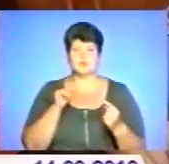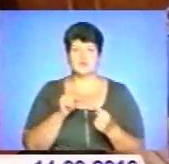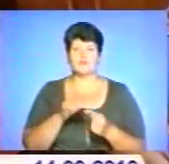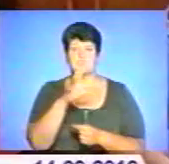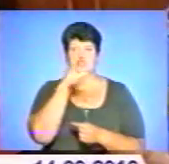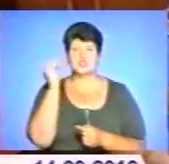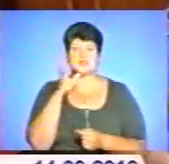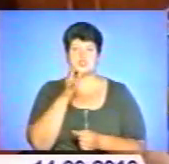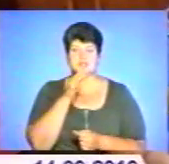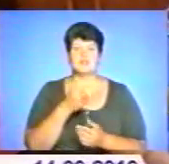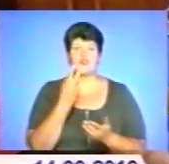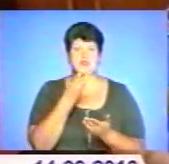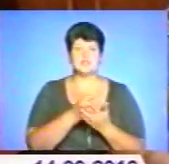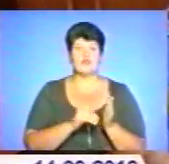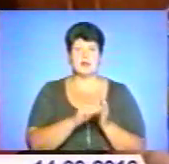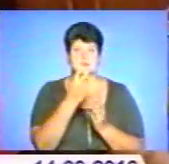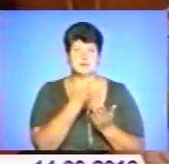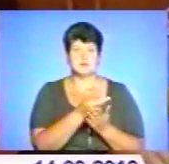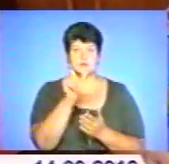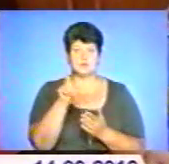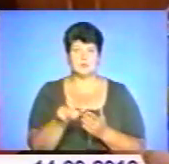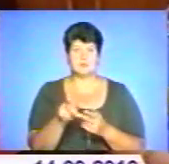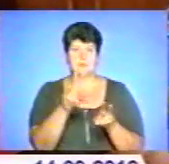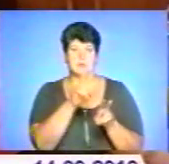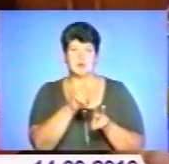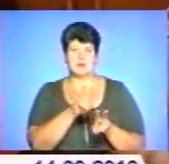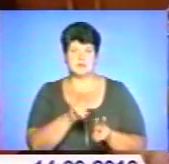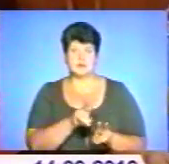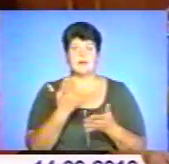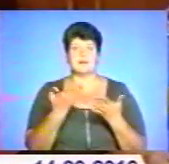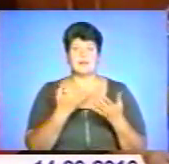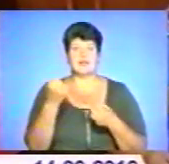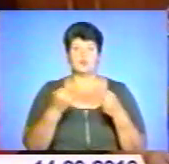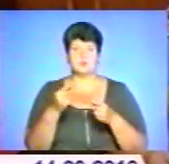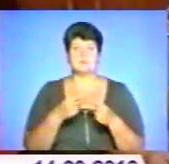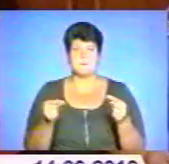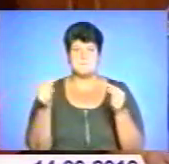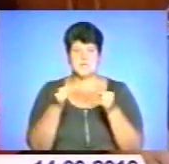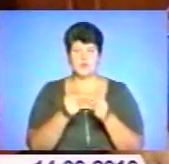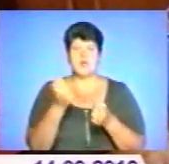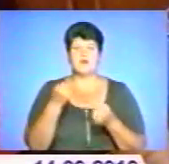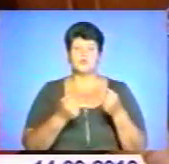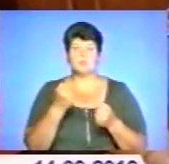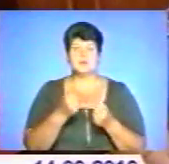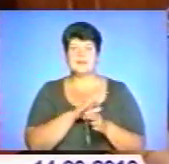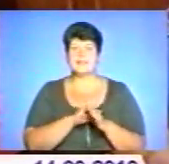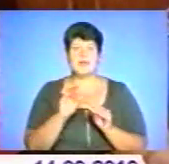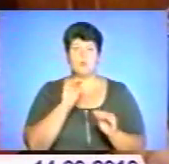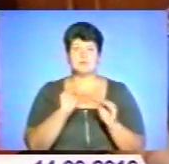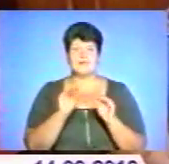вищевказані особи приглядали, який автомобіль їм би підійшов, а також автомобіль, який не обладнаний